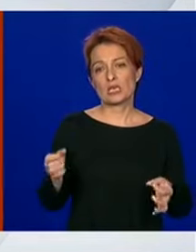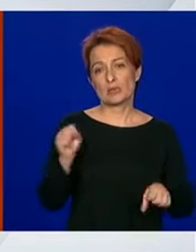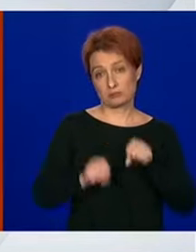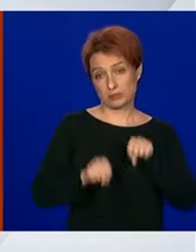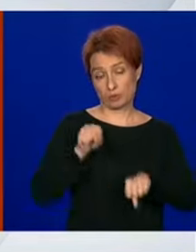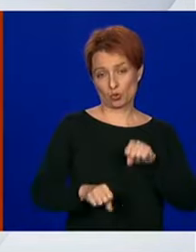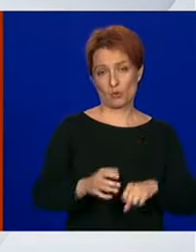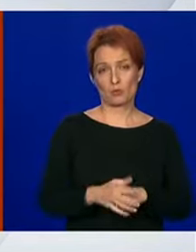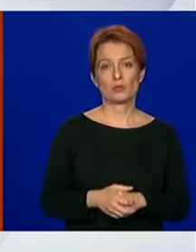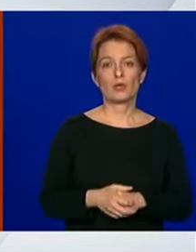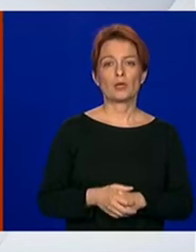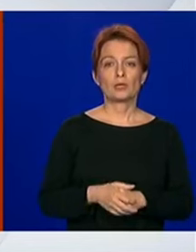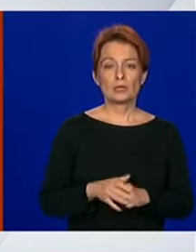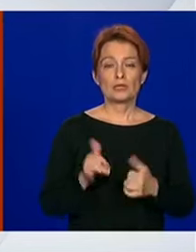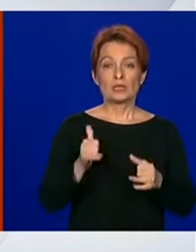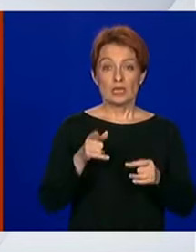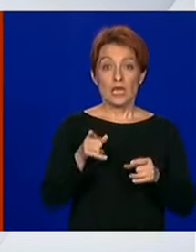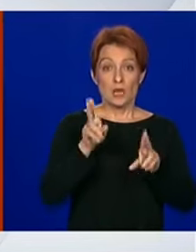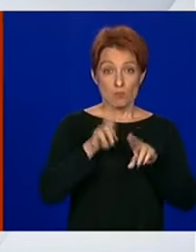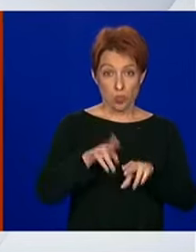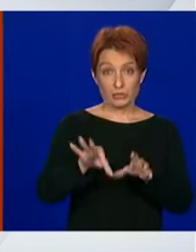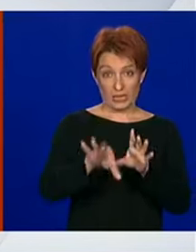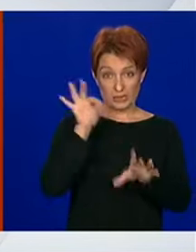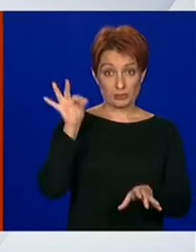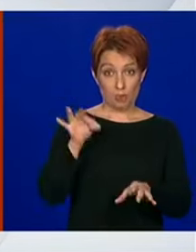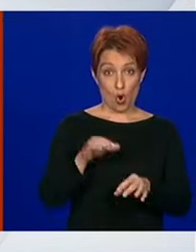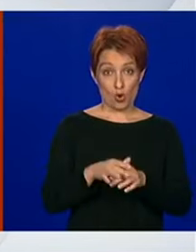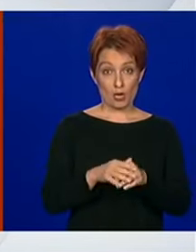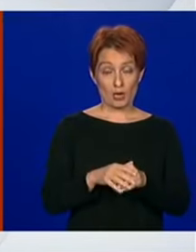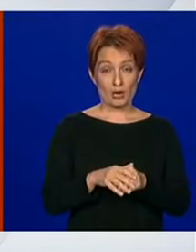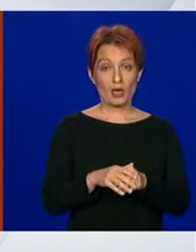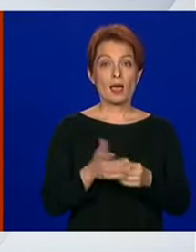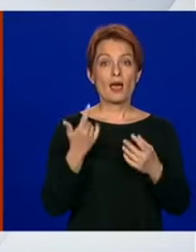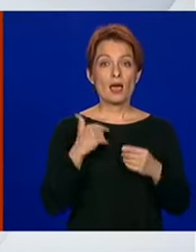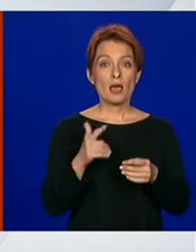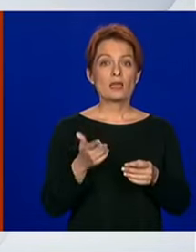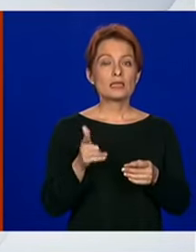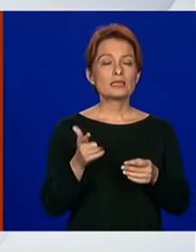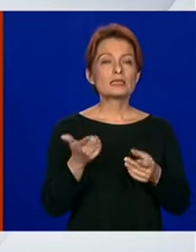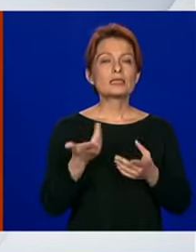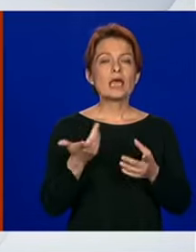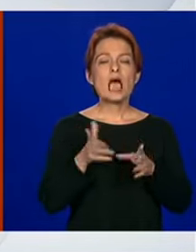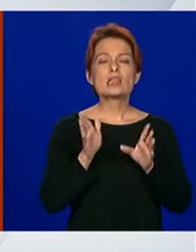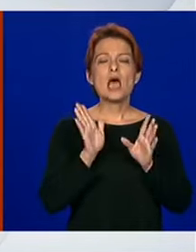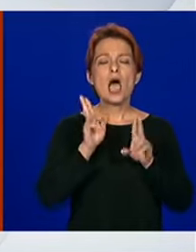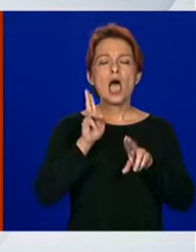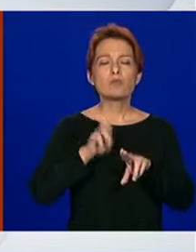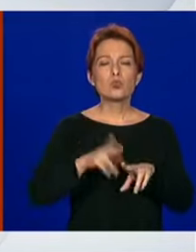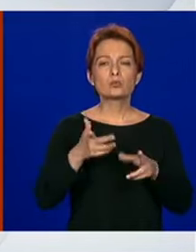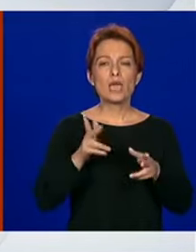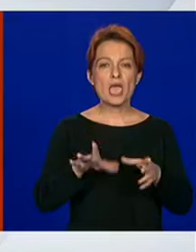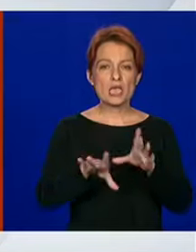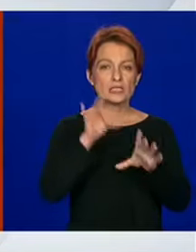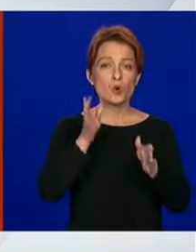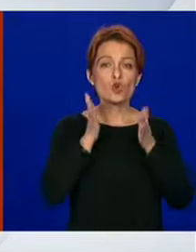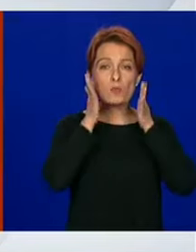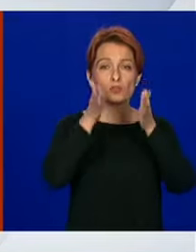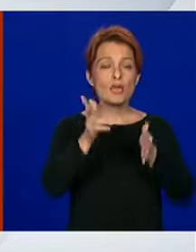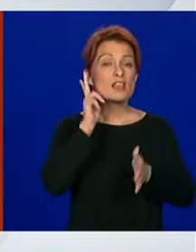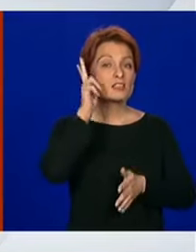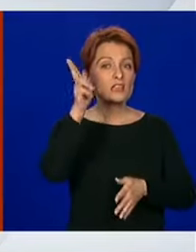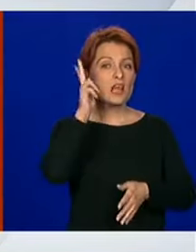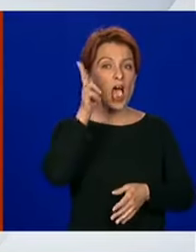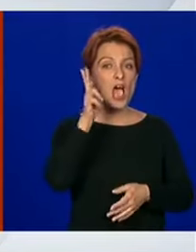Ali sada već sigurno da će izbora biti, dakle, nije toliko baš pitanja kada će izborno povjerenstvo zatražiti od vas